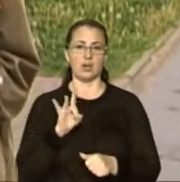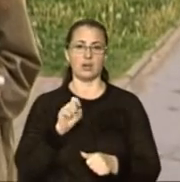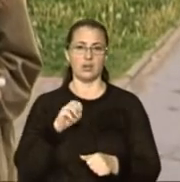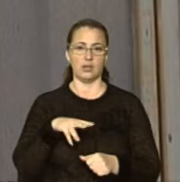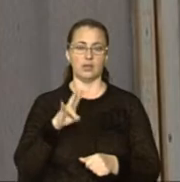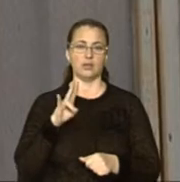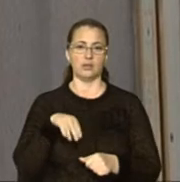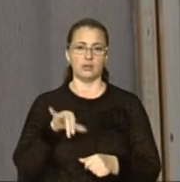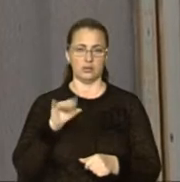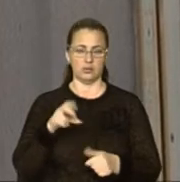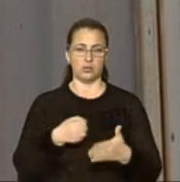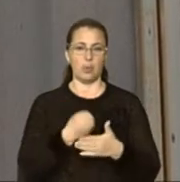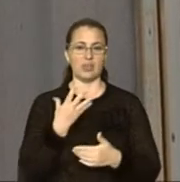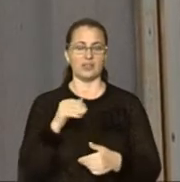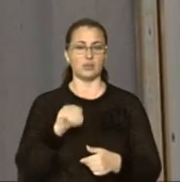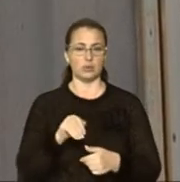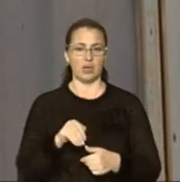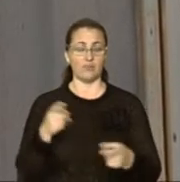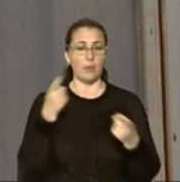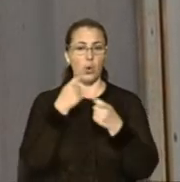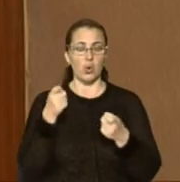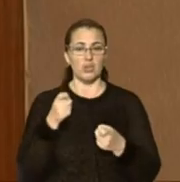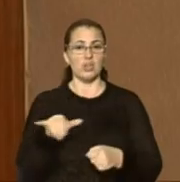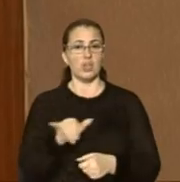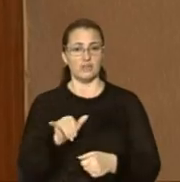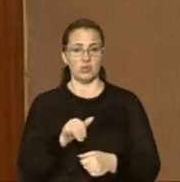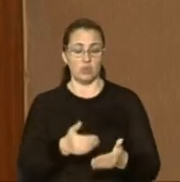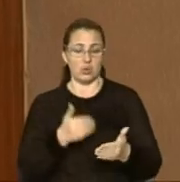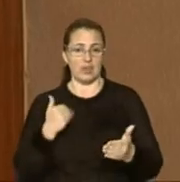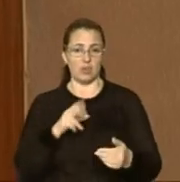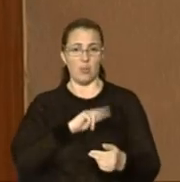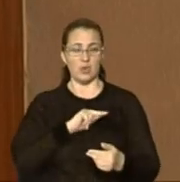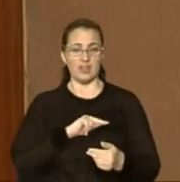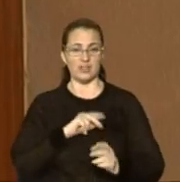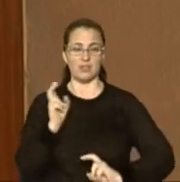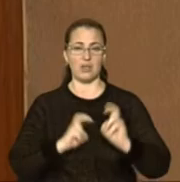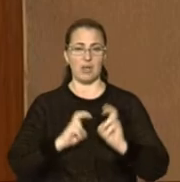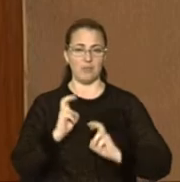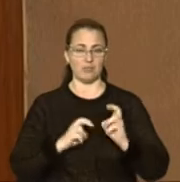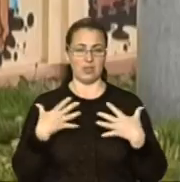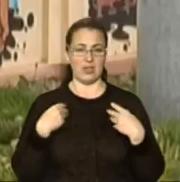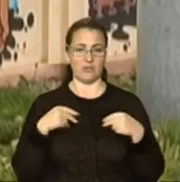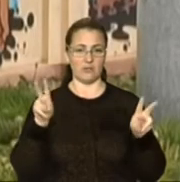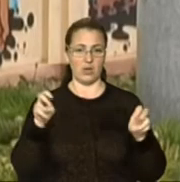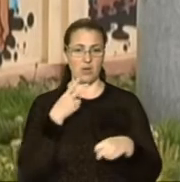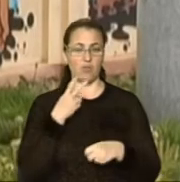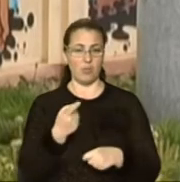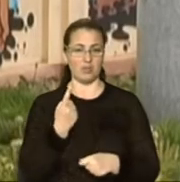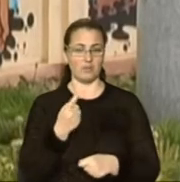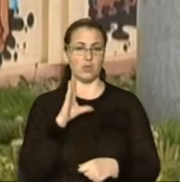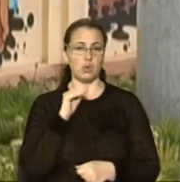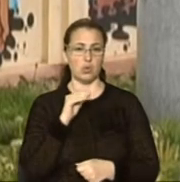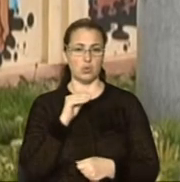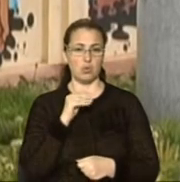травня». Карантин оголосили у суботу. Напередодні працівники комунального підприємства «ЛЕФ» побачили в одного